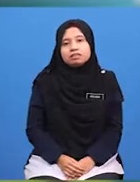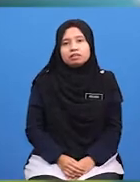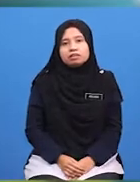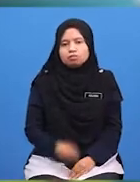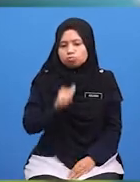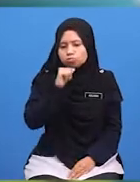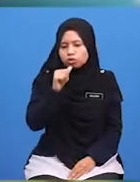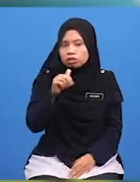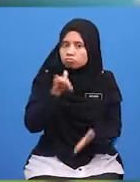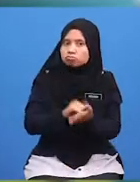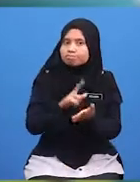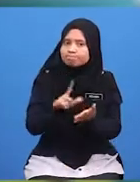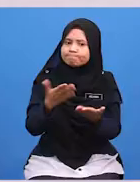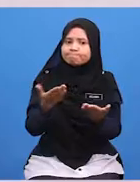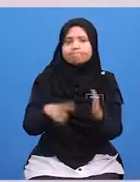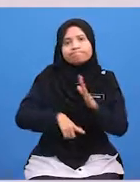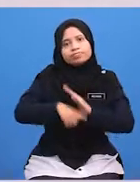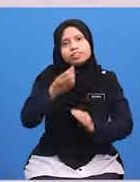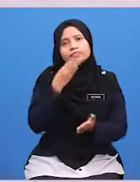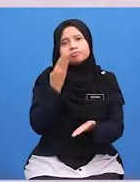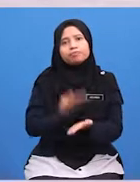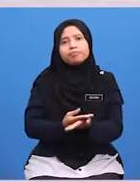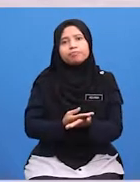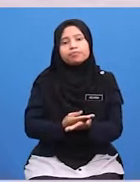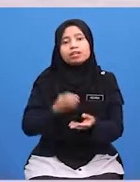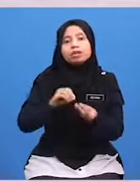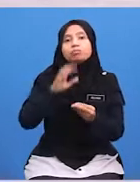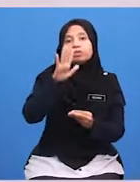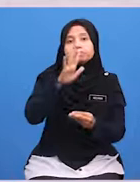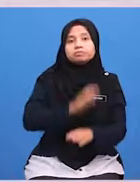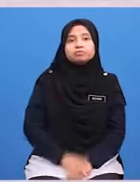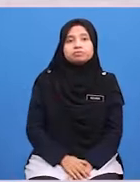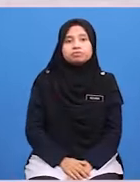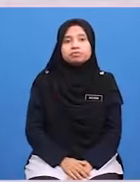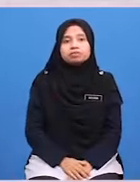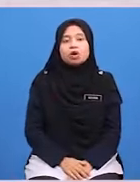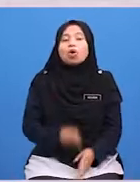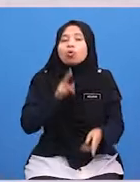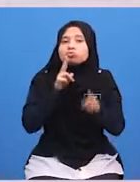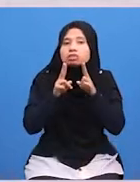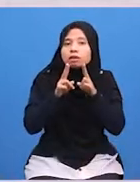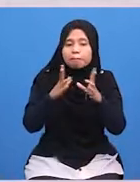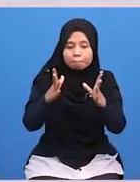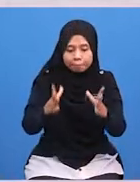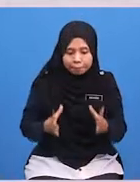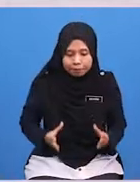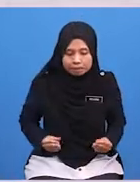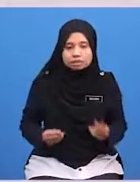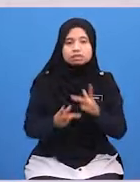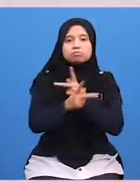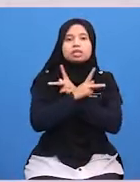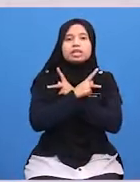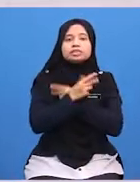Bukankah Itu Lebih Baik Yang Kelima Kita Juga Hendaklah